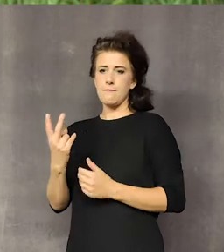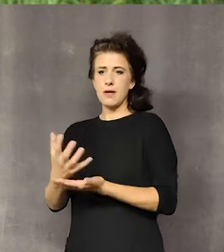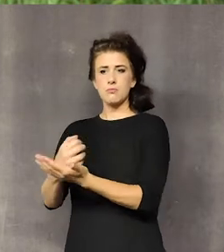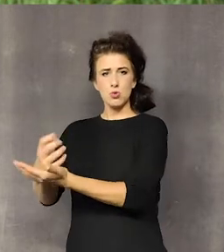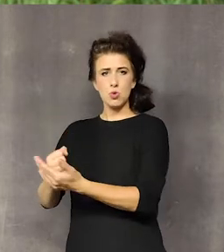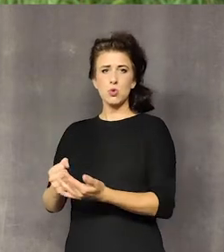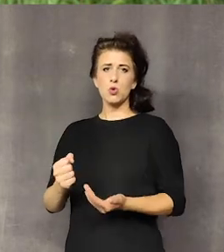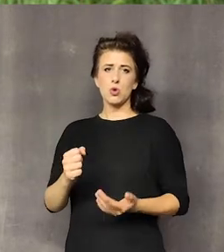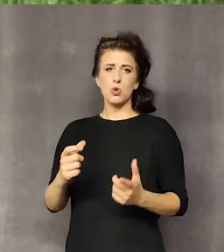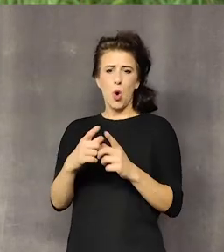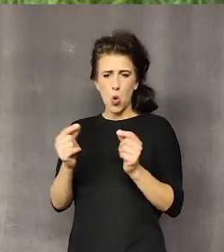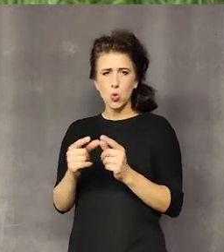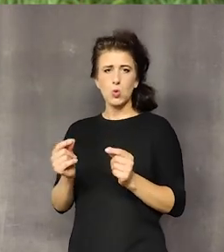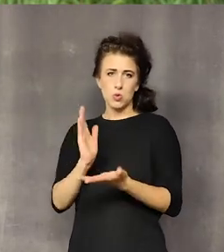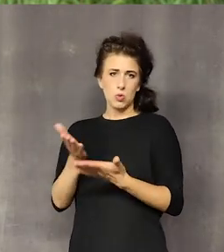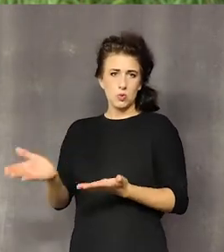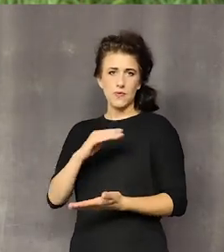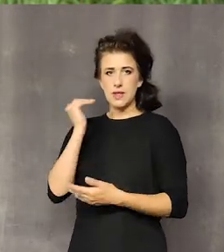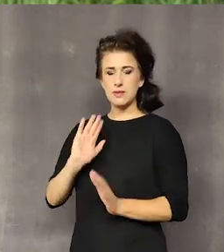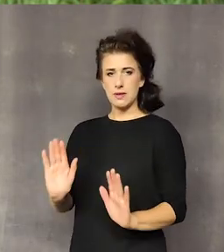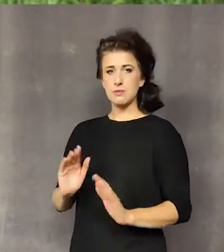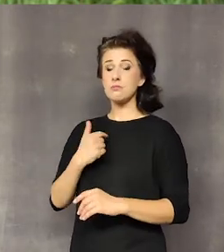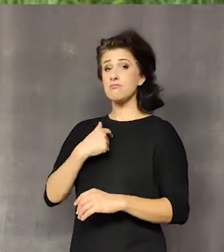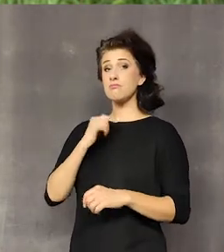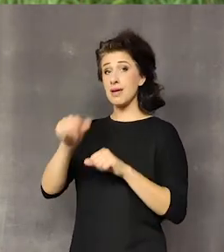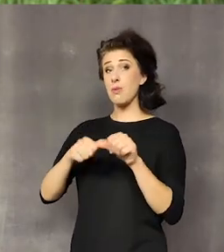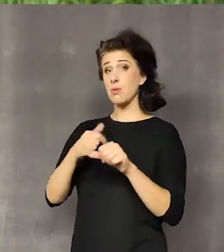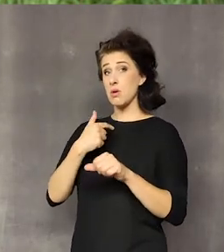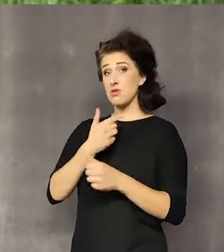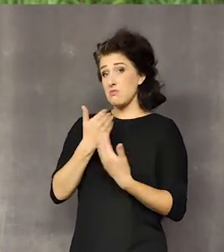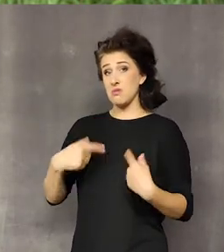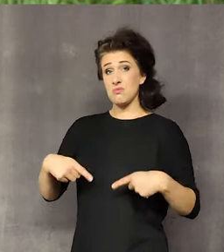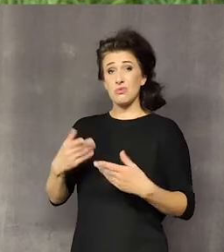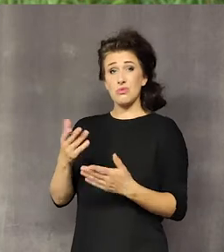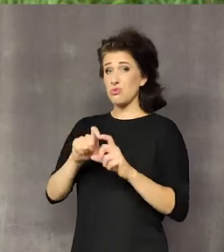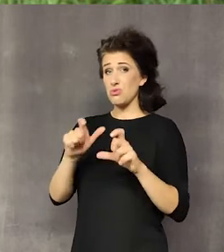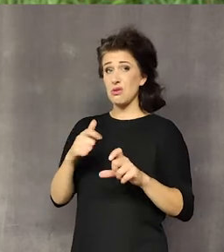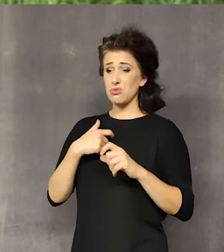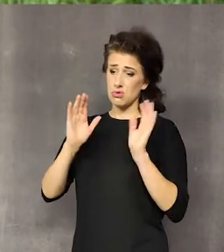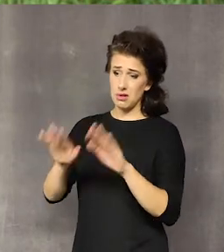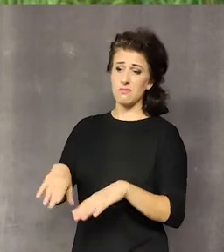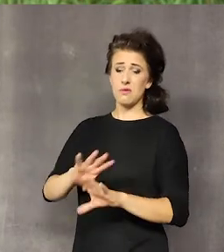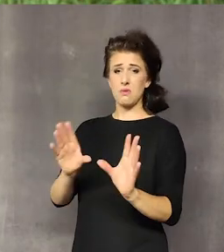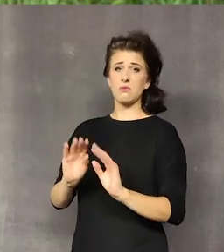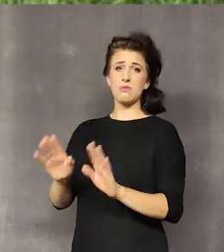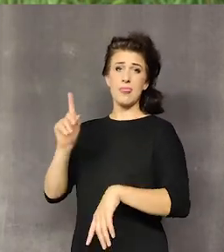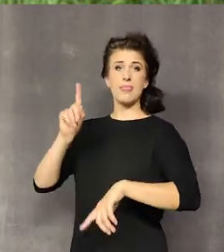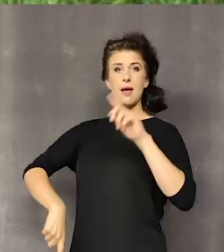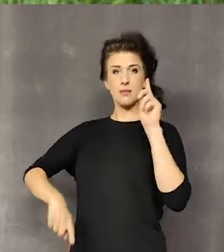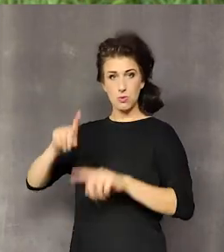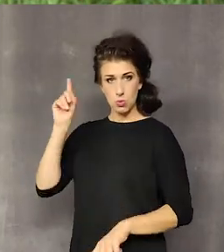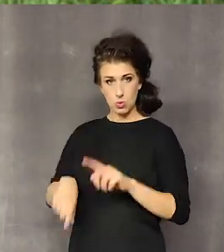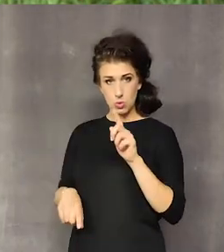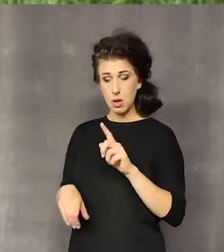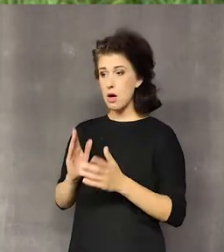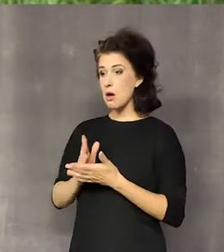koniec. Ja jednego roku raz, że nie miałem czasu, zostawiłem to wszystko naturalnie. I